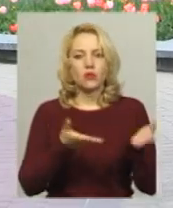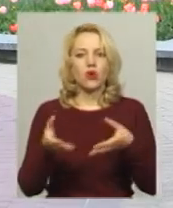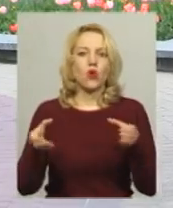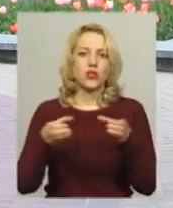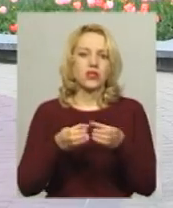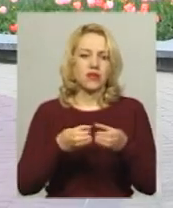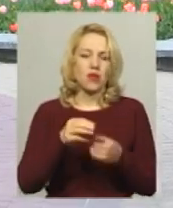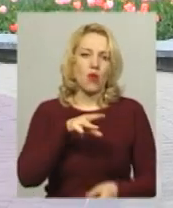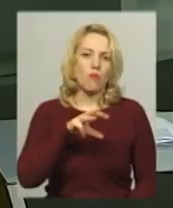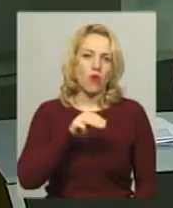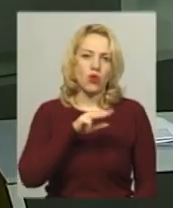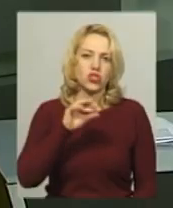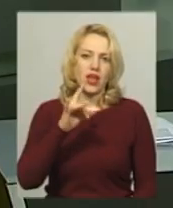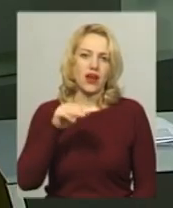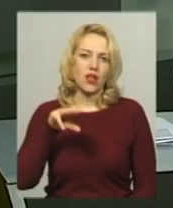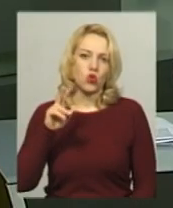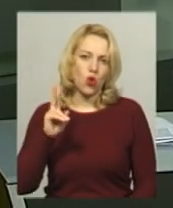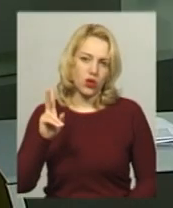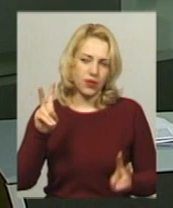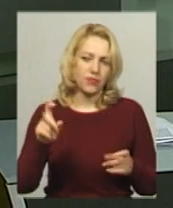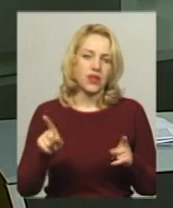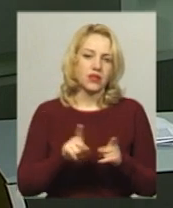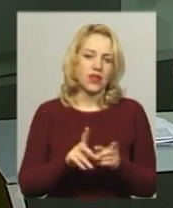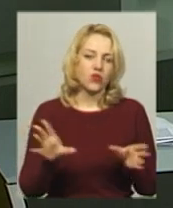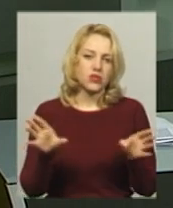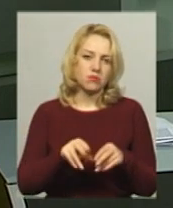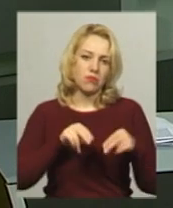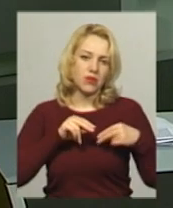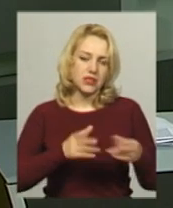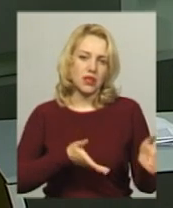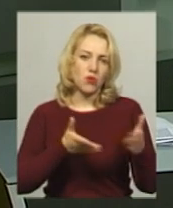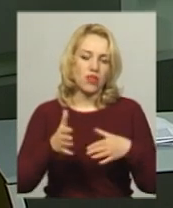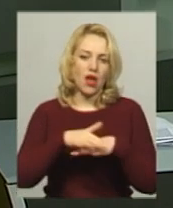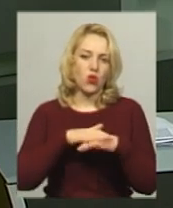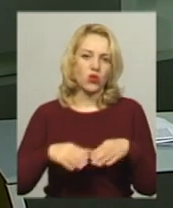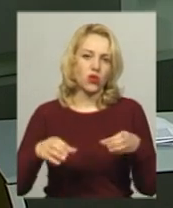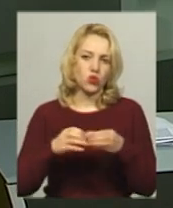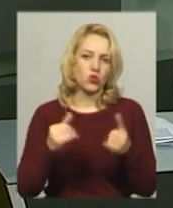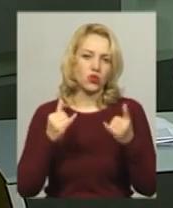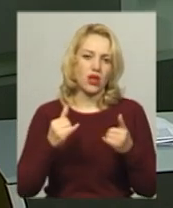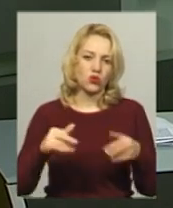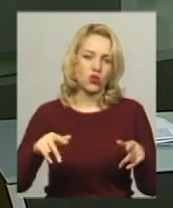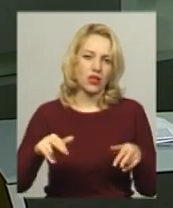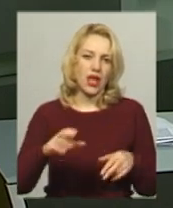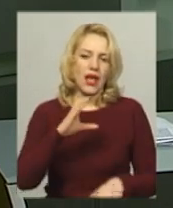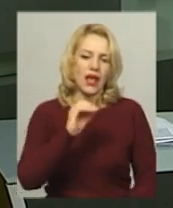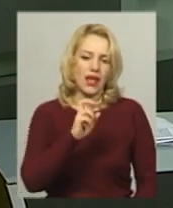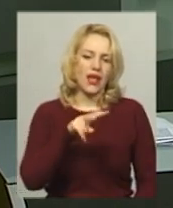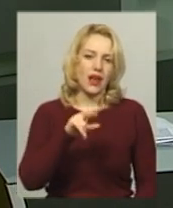Угорщини. Також до співпраці запросили народний колектив сучасно-бельного танцю «Альборадо»,